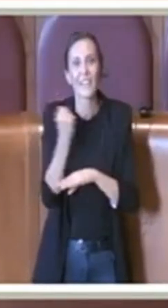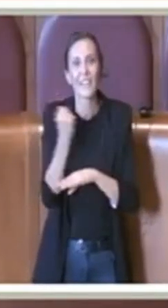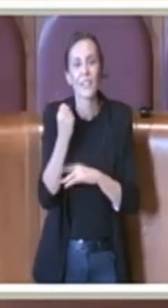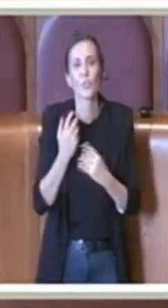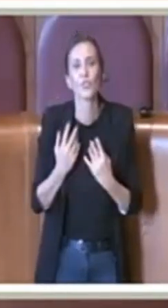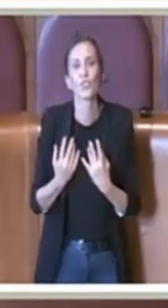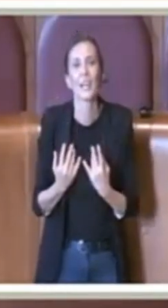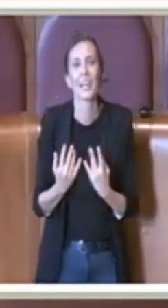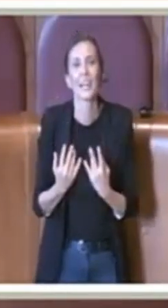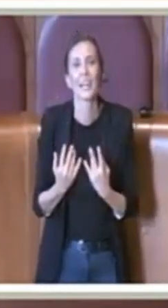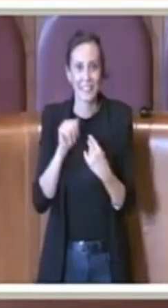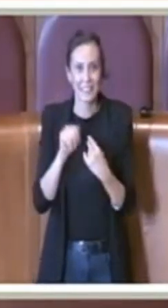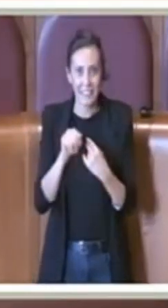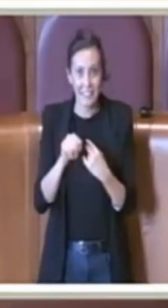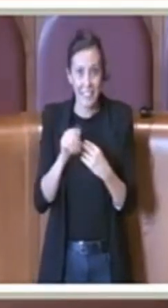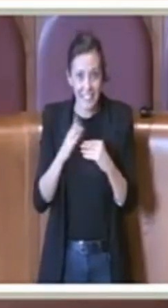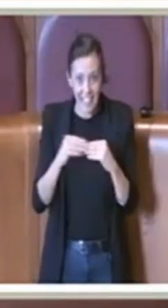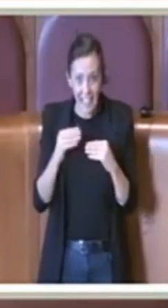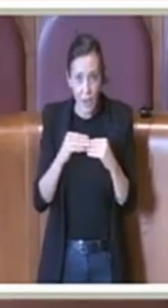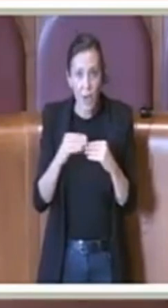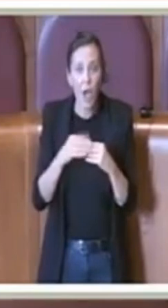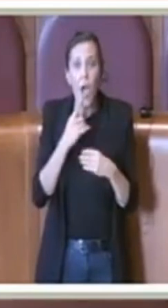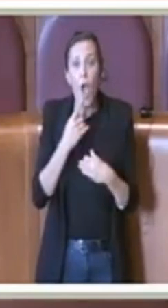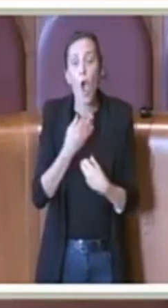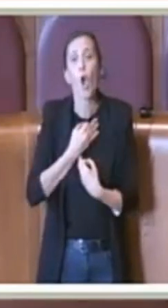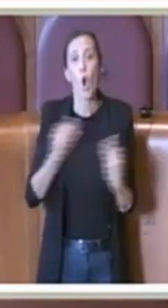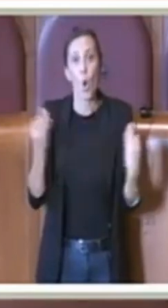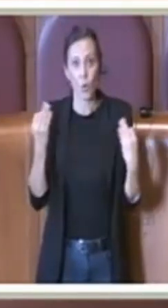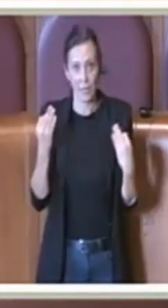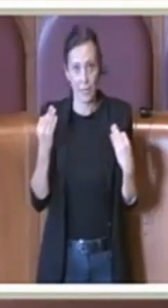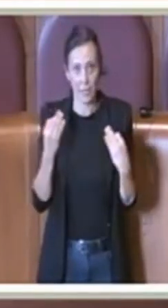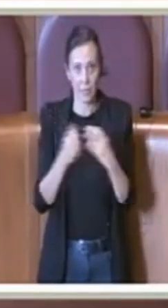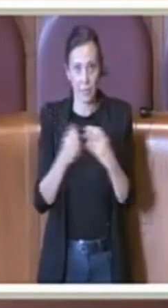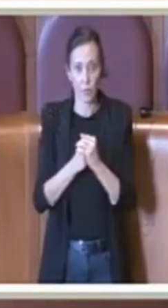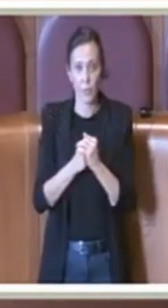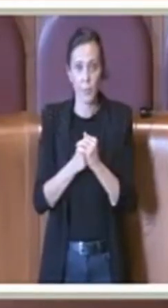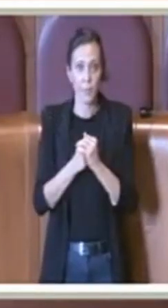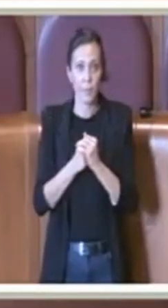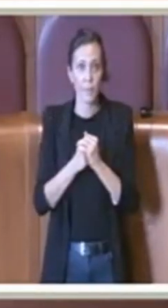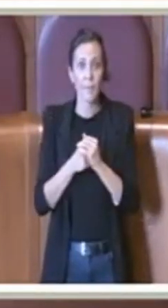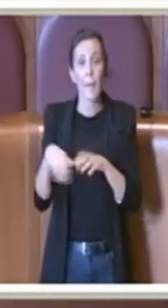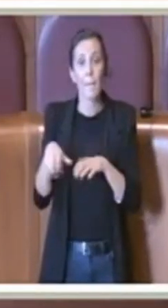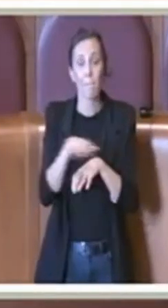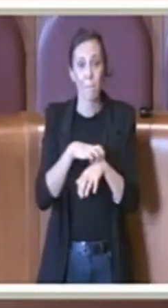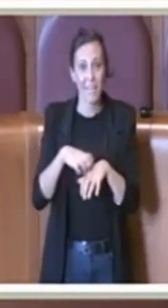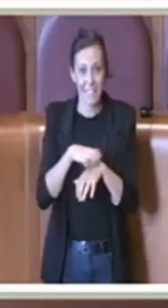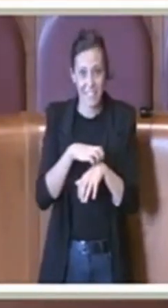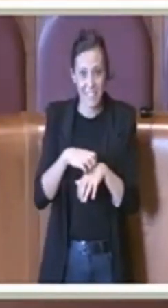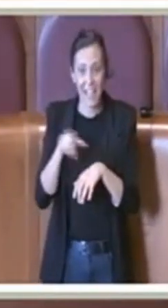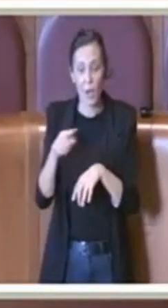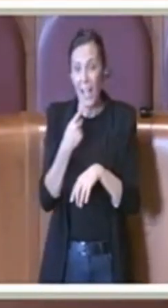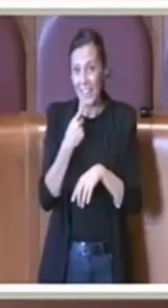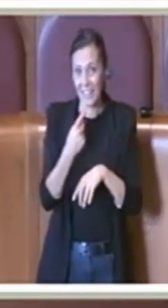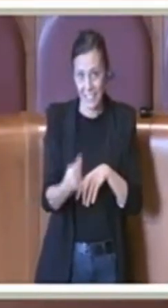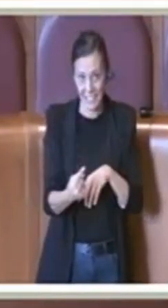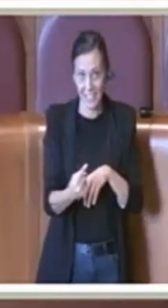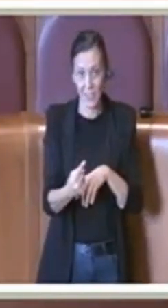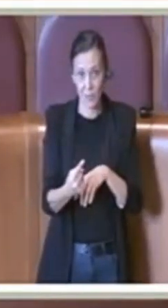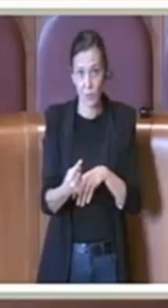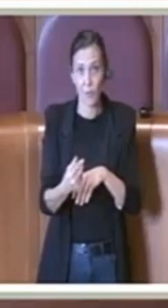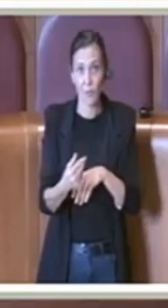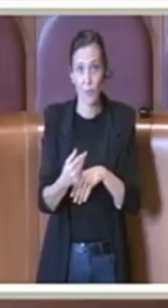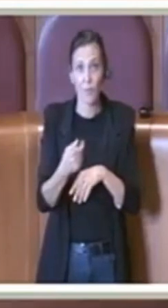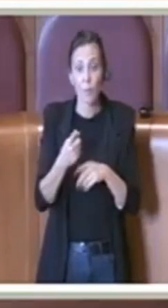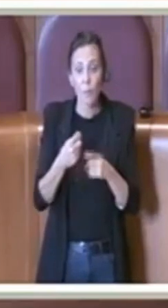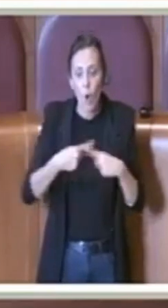giardini, quello che stanno facendo adesso è corretto, tanto per cominciare. Il Ministero ha indicato nella